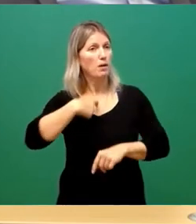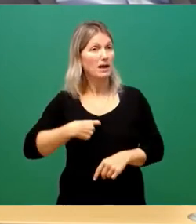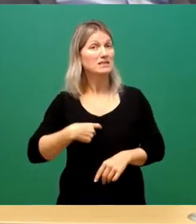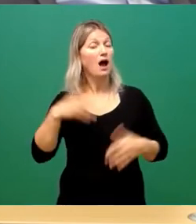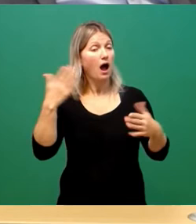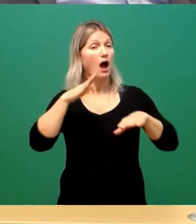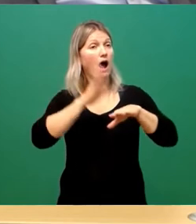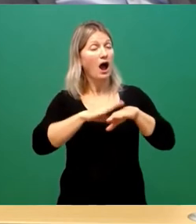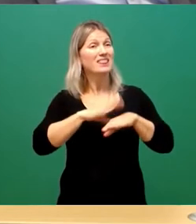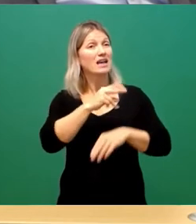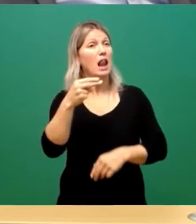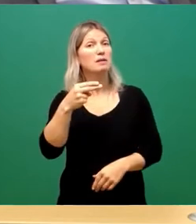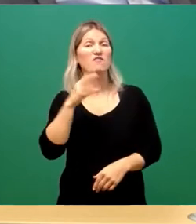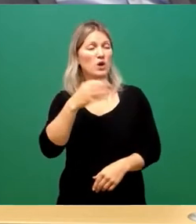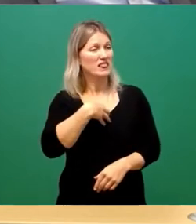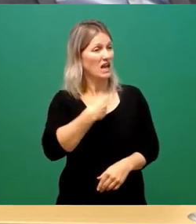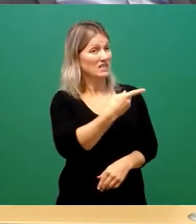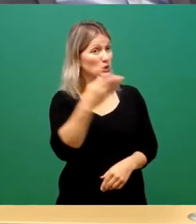verantworten vor den Dresdnerinnen und Dresdnern.